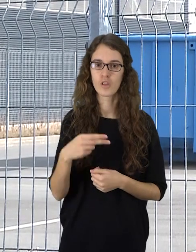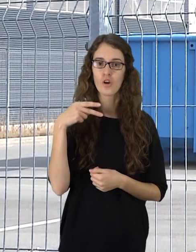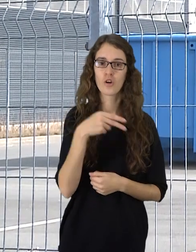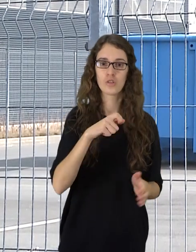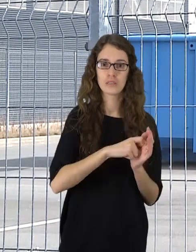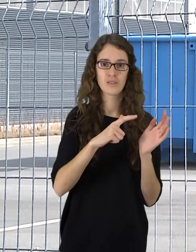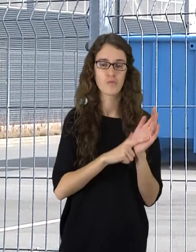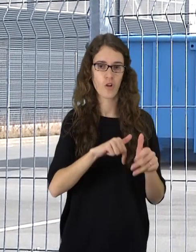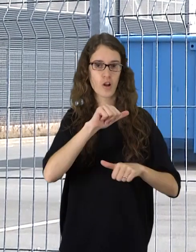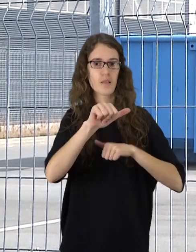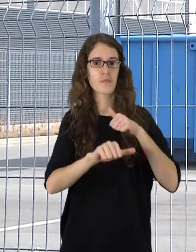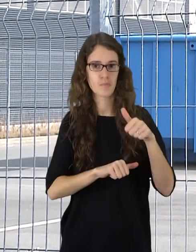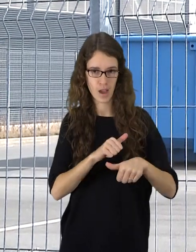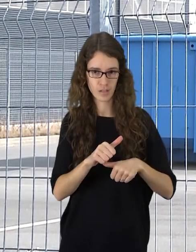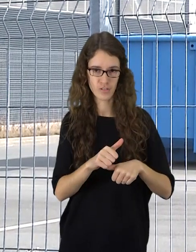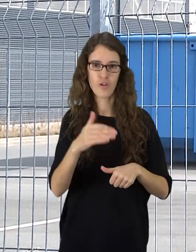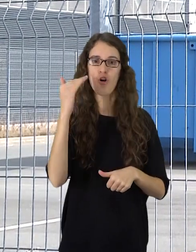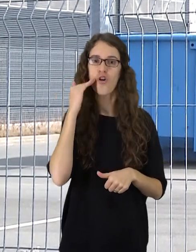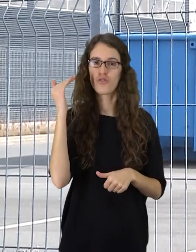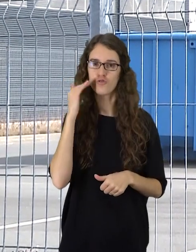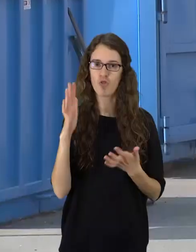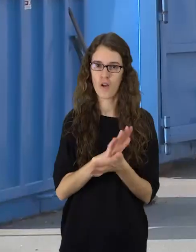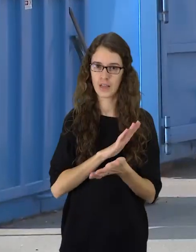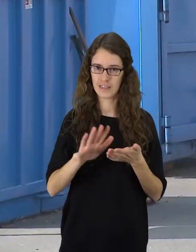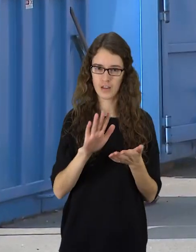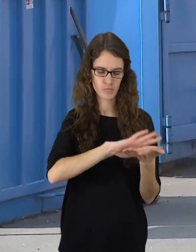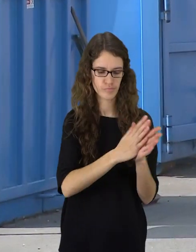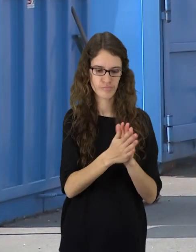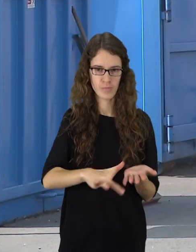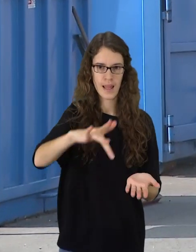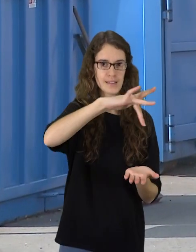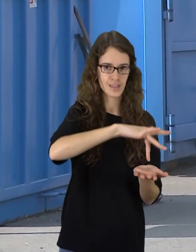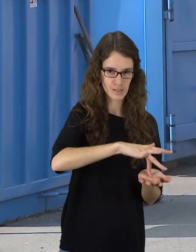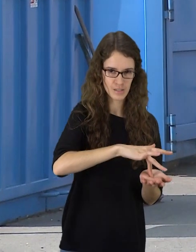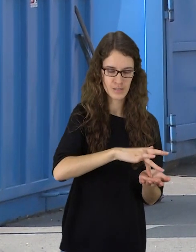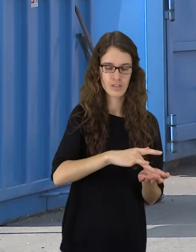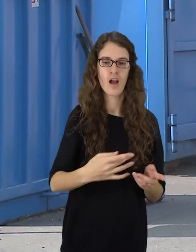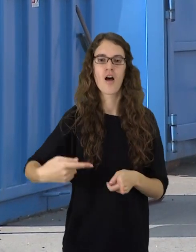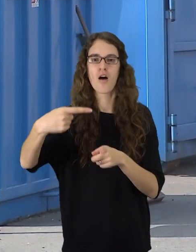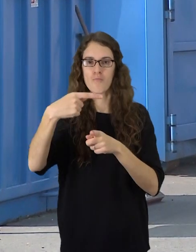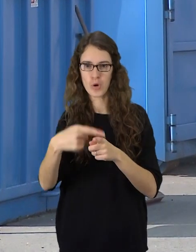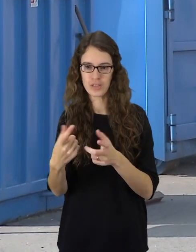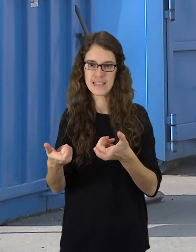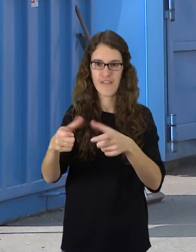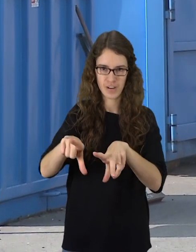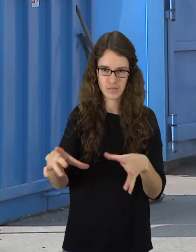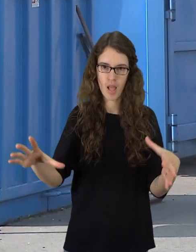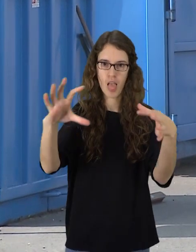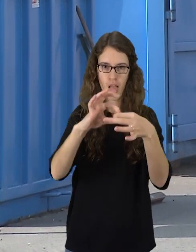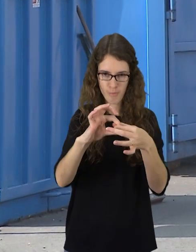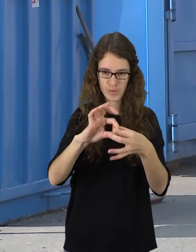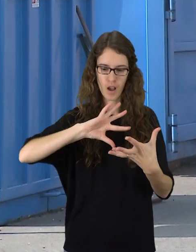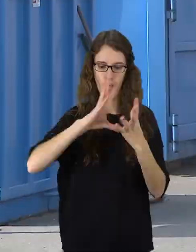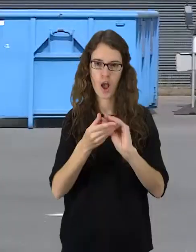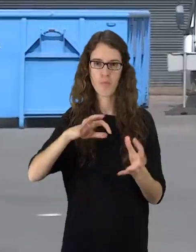Nuo metų Šiauliu regiono atlikų tvarkimo centras kartu su partnerėmis Šiauliu regiono savivaldybėmis įgyvendina